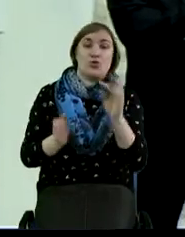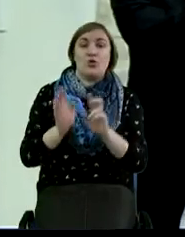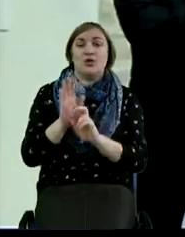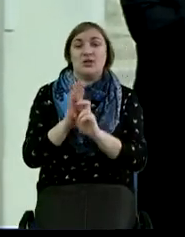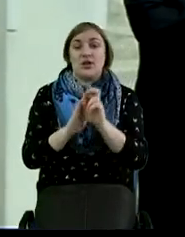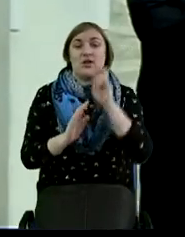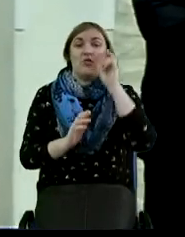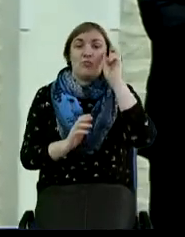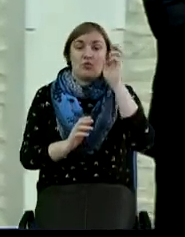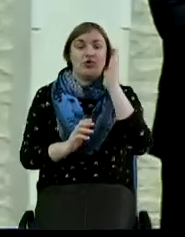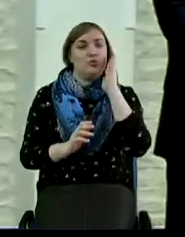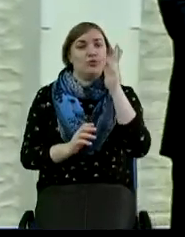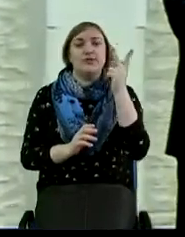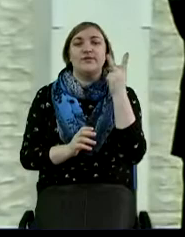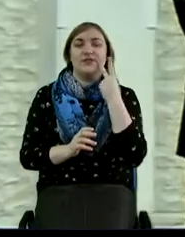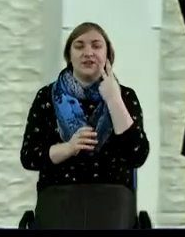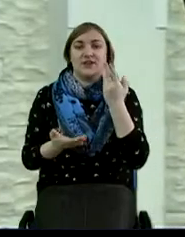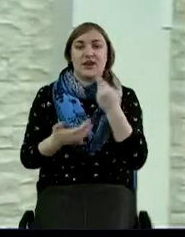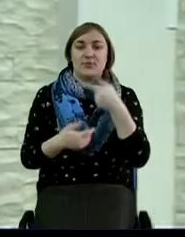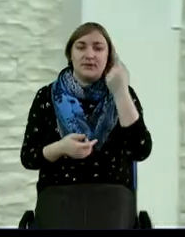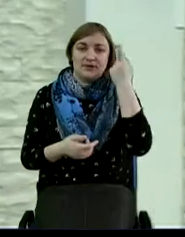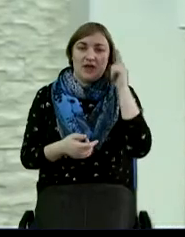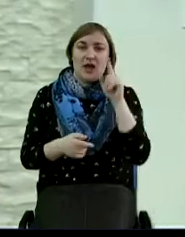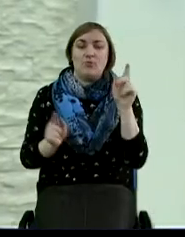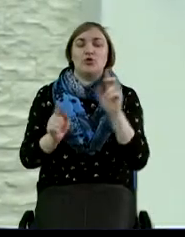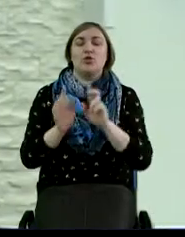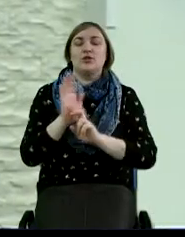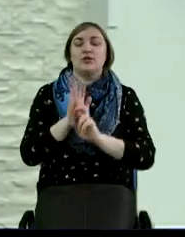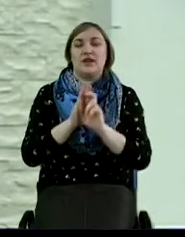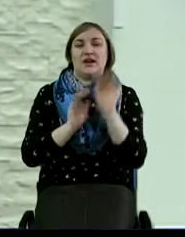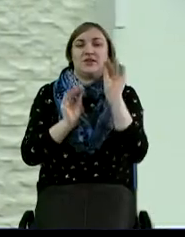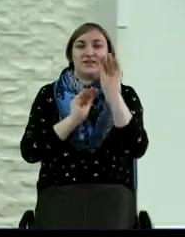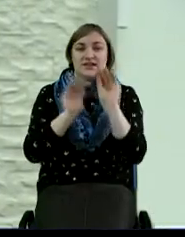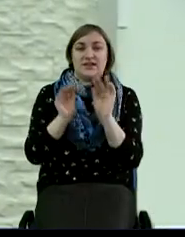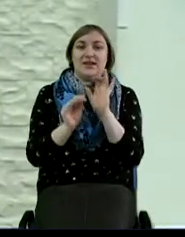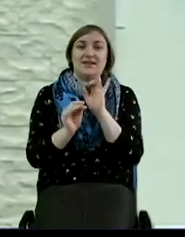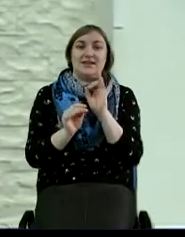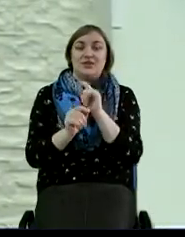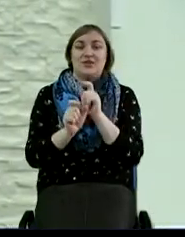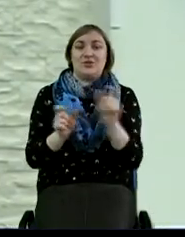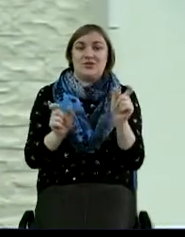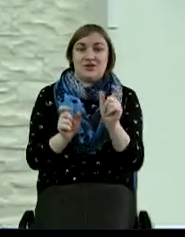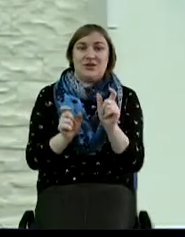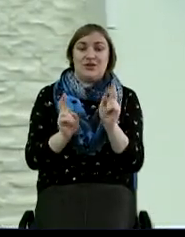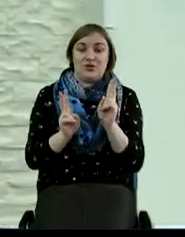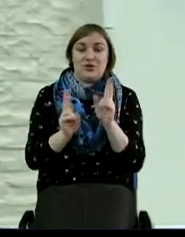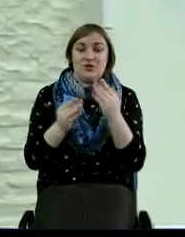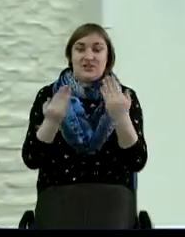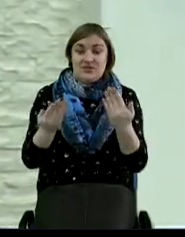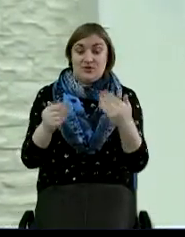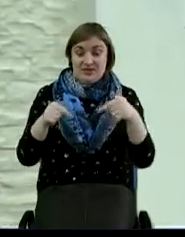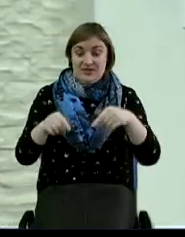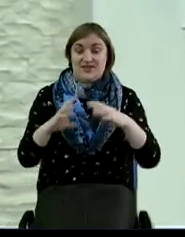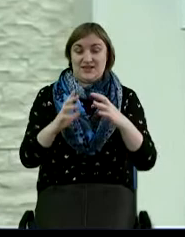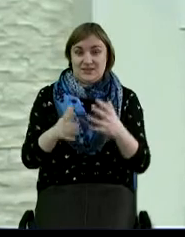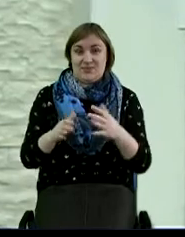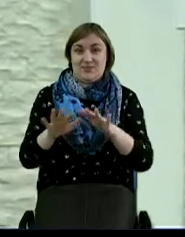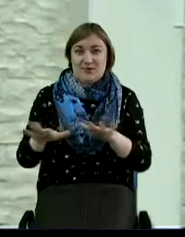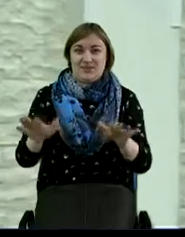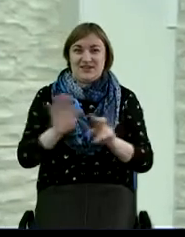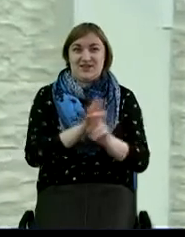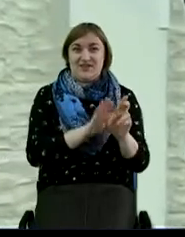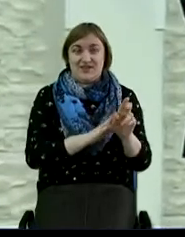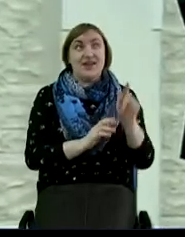будет всегда. И мы знаем, она состоит из тех, которые сегодня здесь на земле, из поместных церквей, тех, которые сегодня на